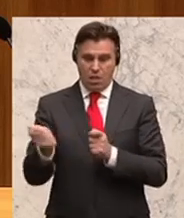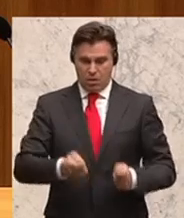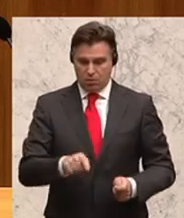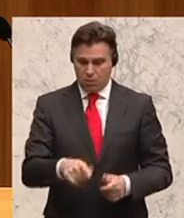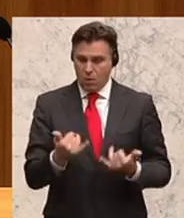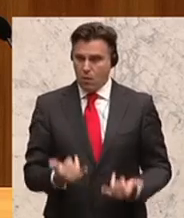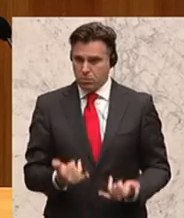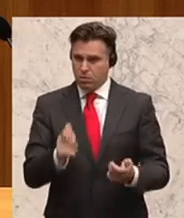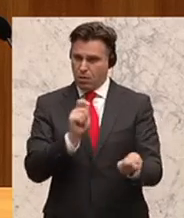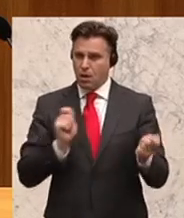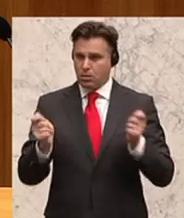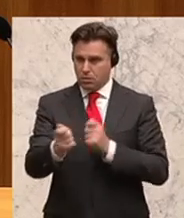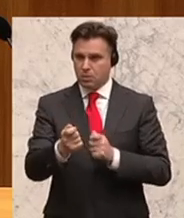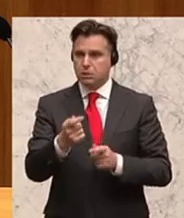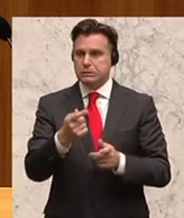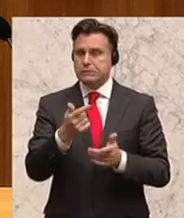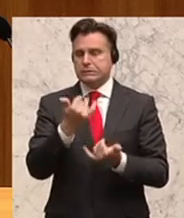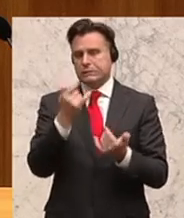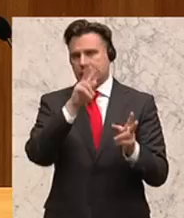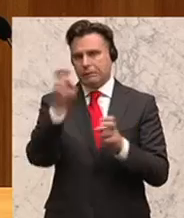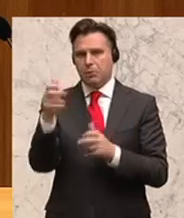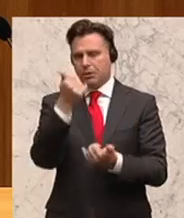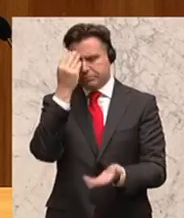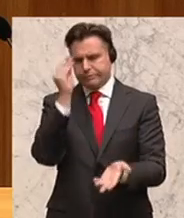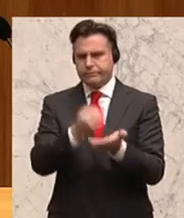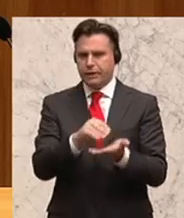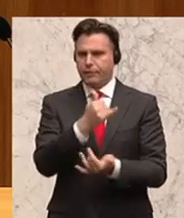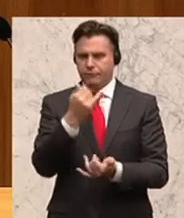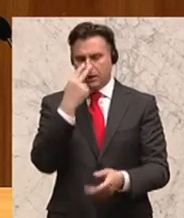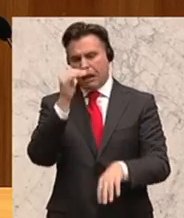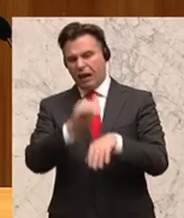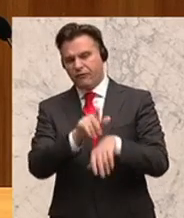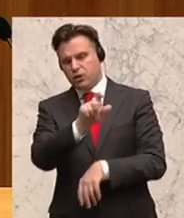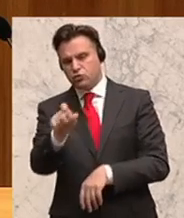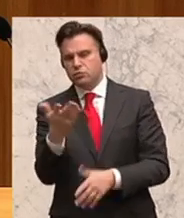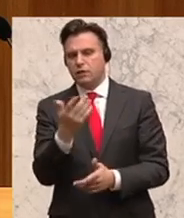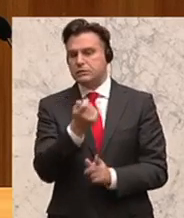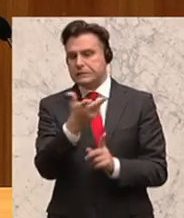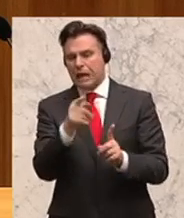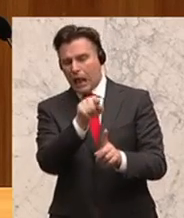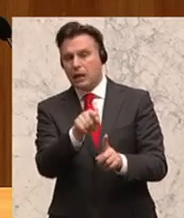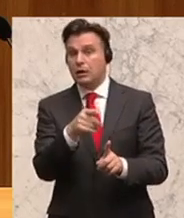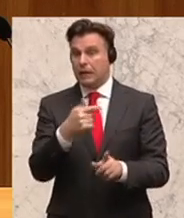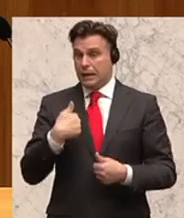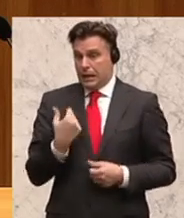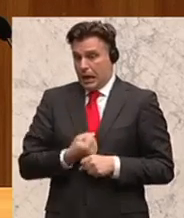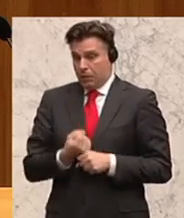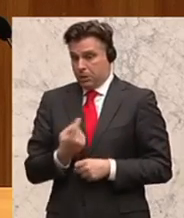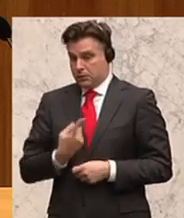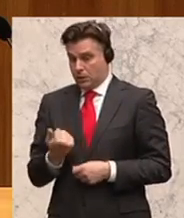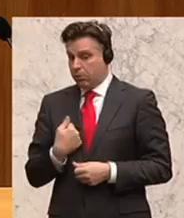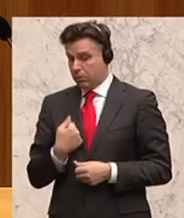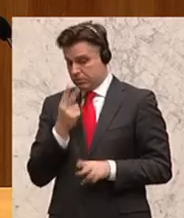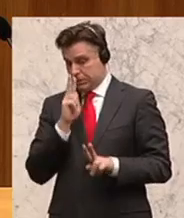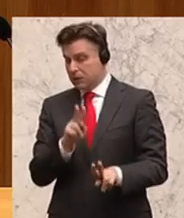geht es hauptsächlich um die Kennzeichnung von so gefährlichen Substanzen. Dass also jeder, der damit zu tun hat, weiß,